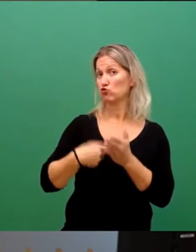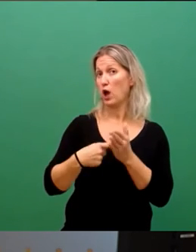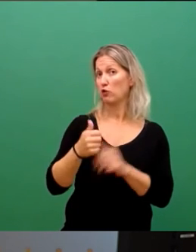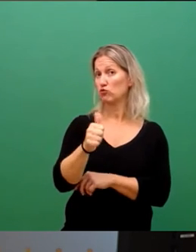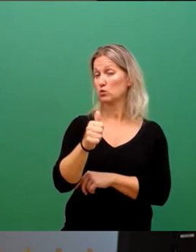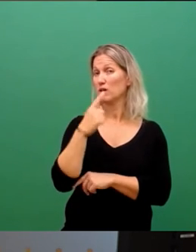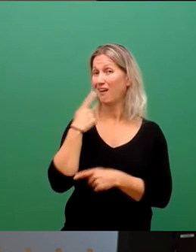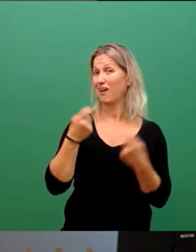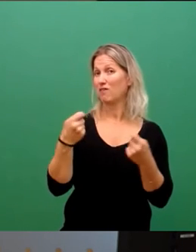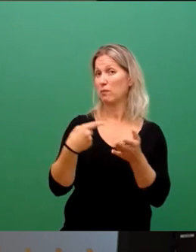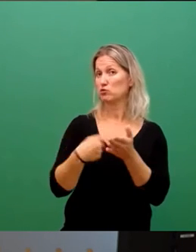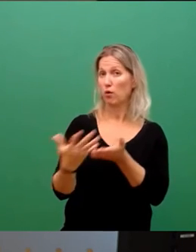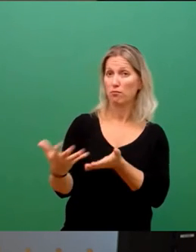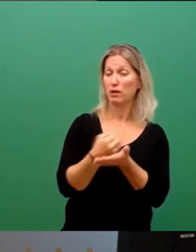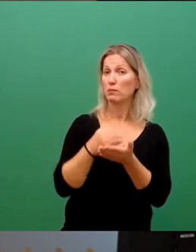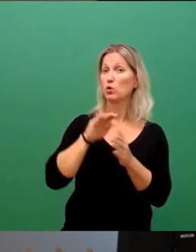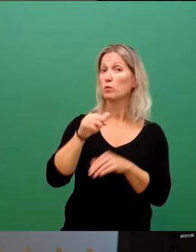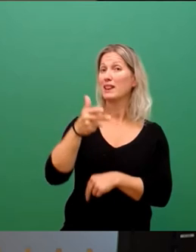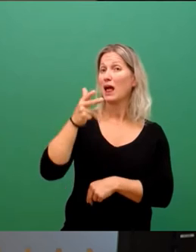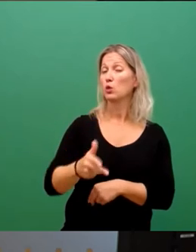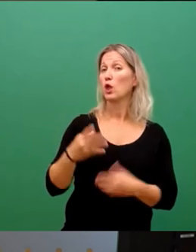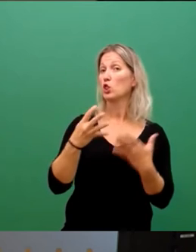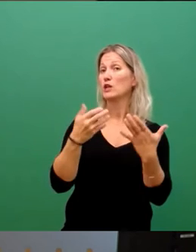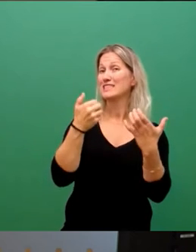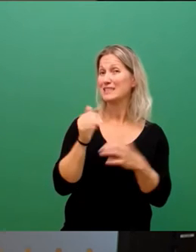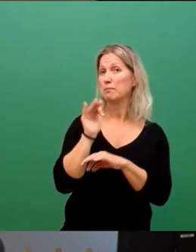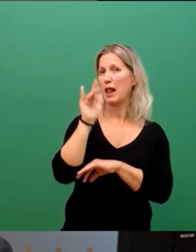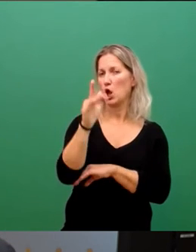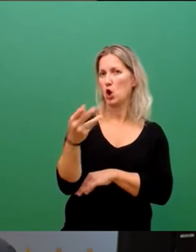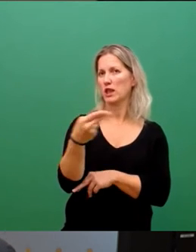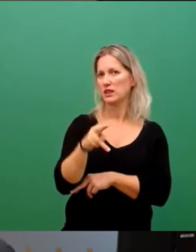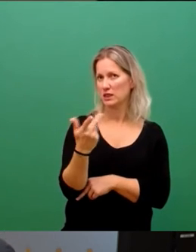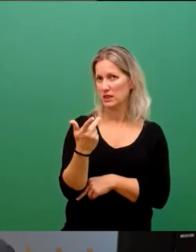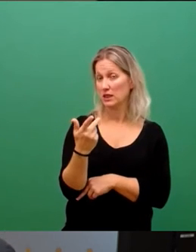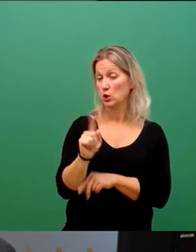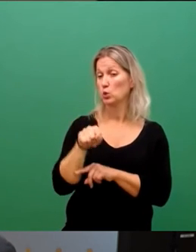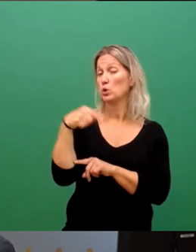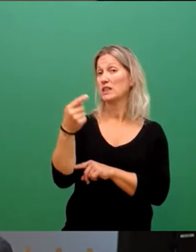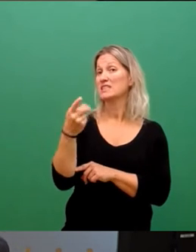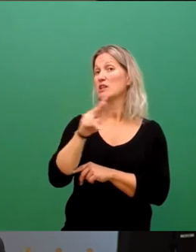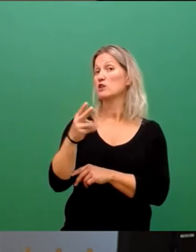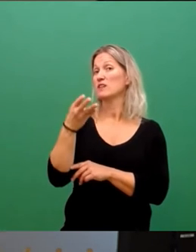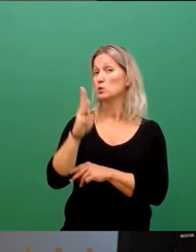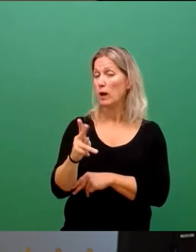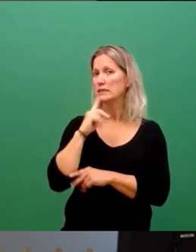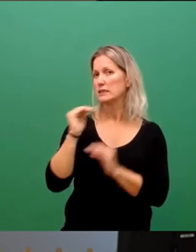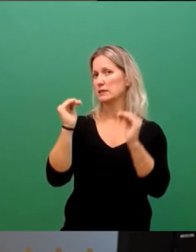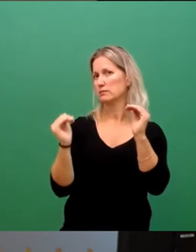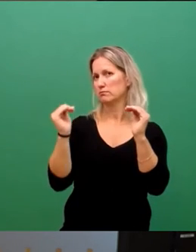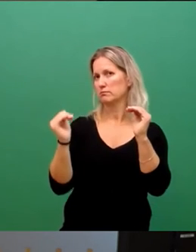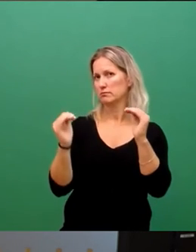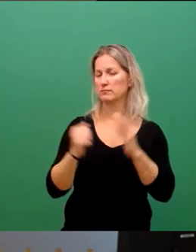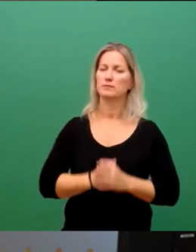über 369 Millionen Euro in 2023 und fast 400 Millionen Euro in 2024. Hinzu kommen jährlich